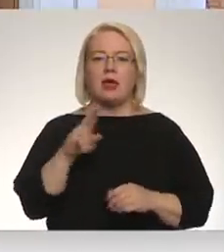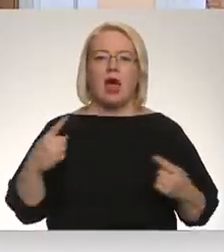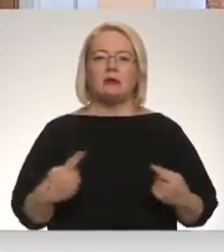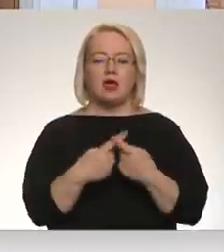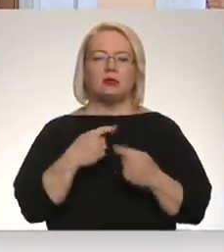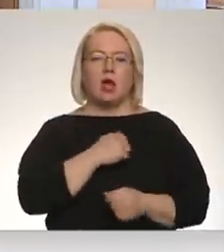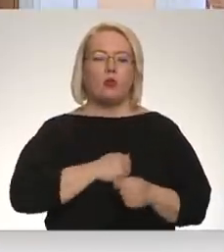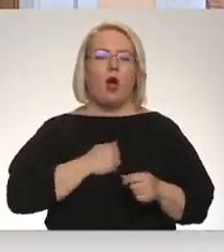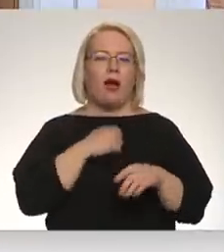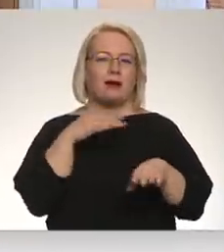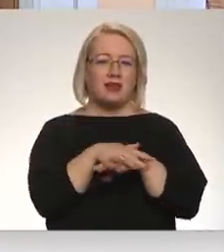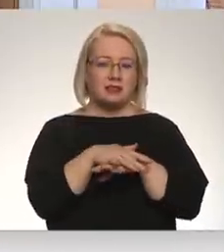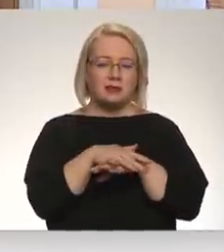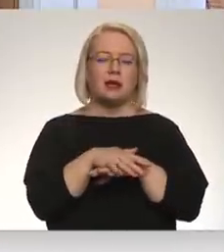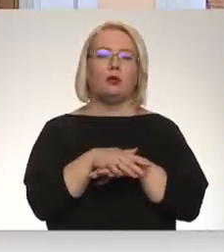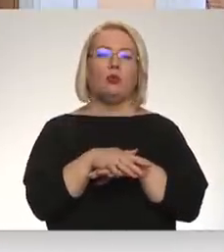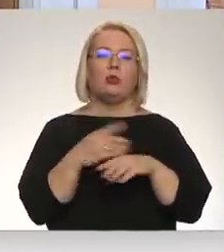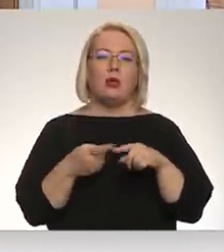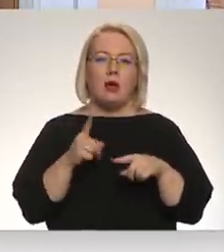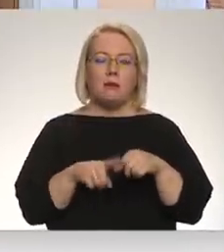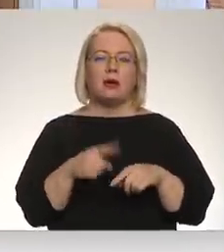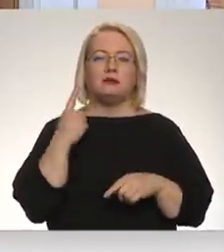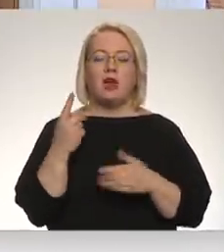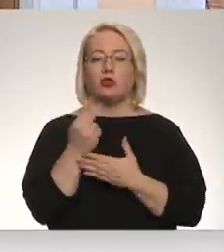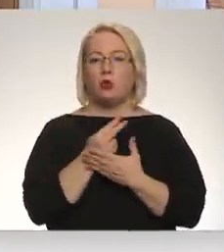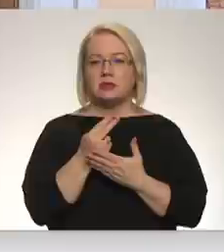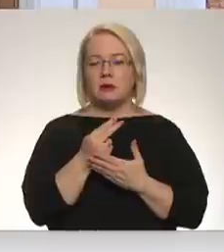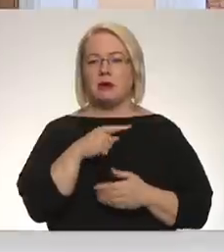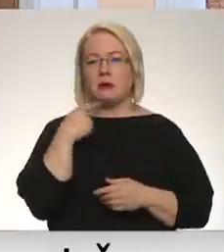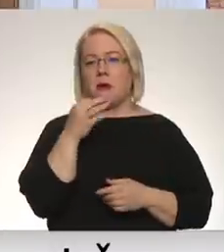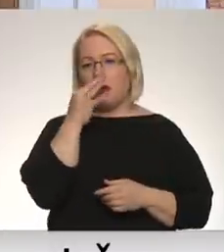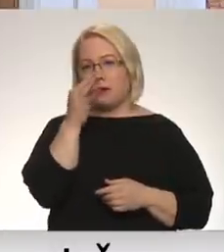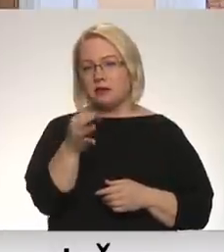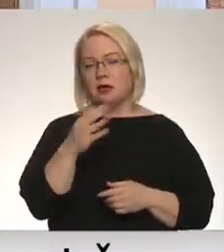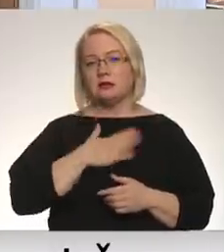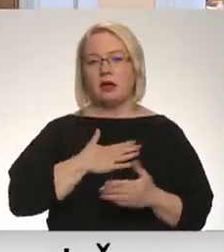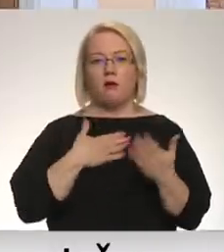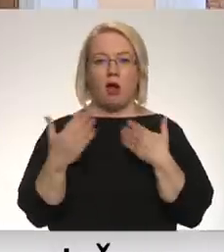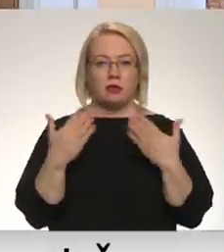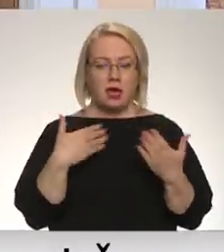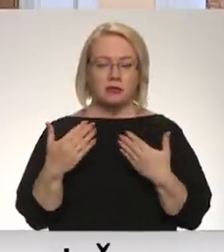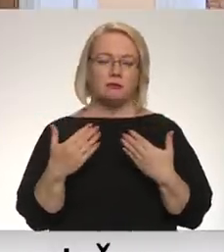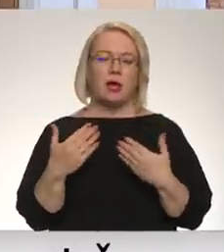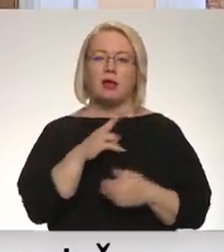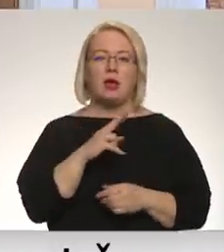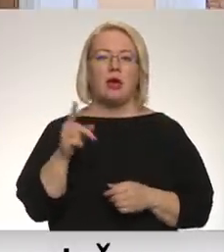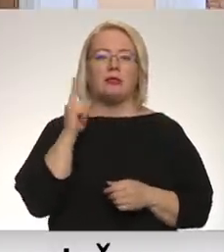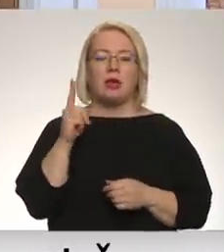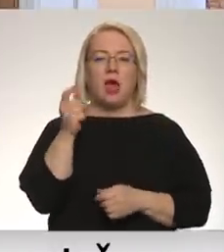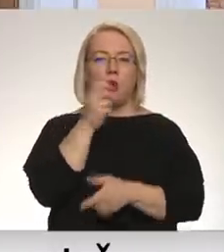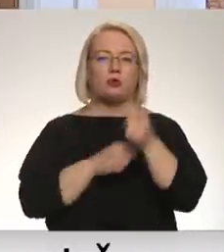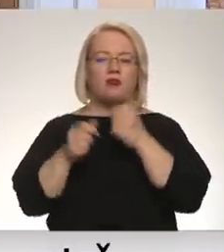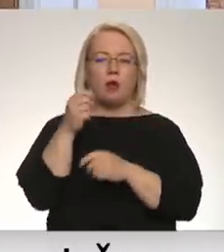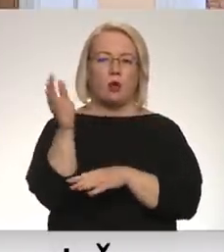agresiju, tāpēc viennozīmīgi, ka mēs gribējām izteikt savu attieksmi. Pie tam ne tikai uzvalkot